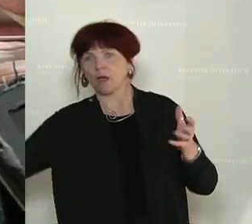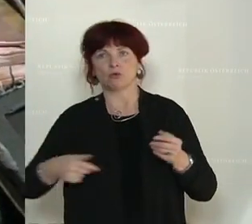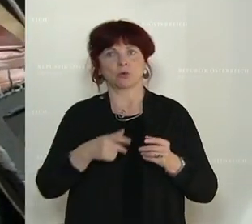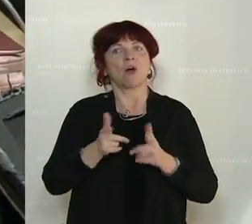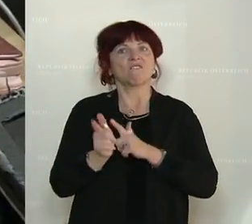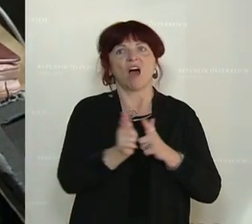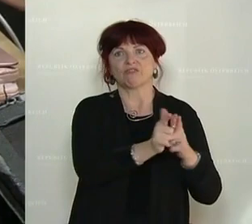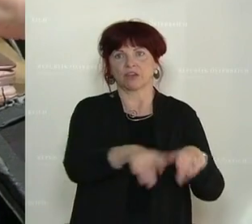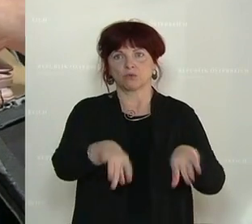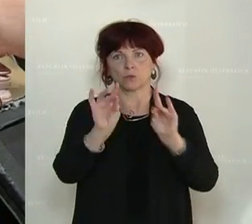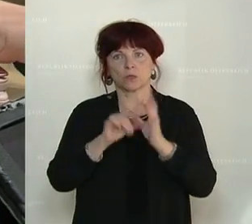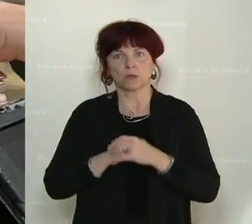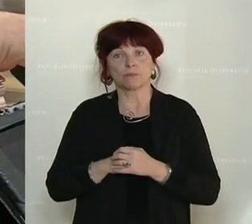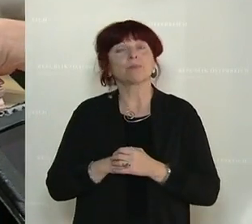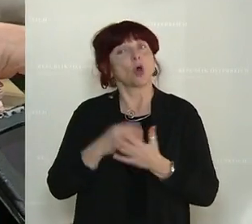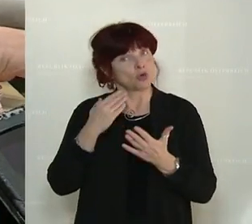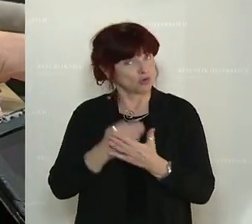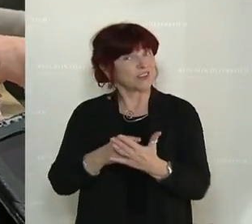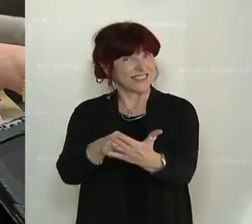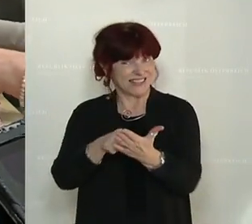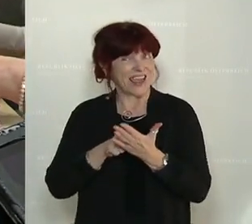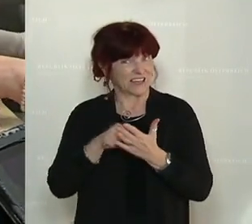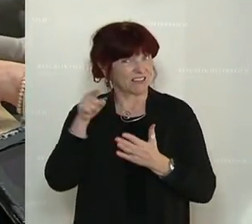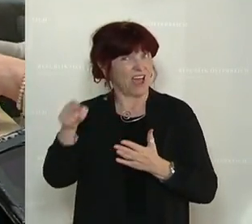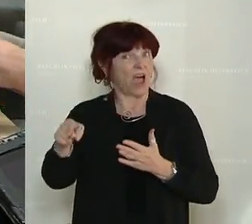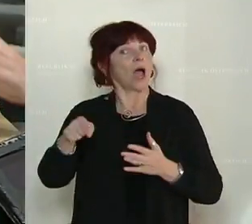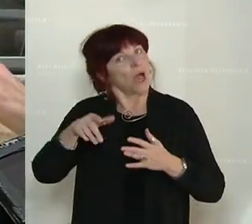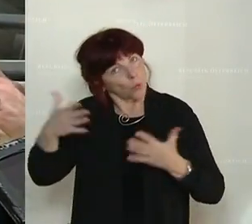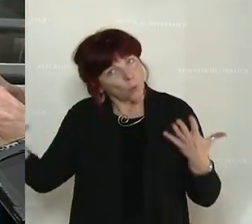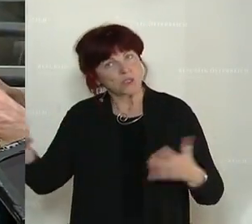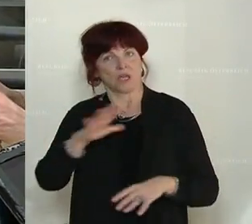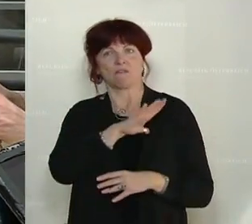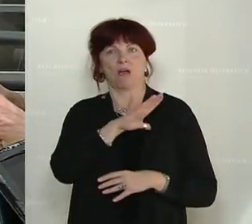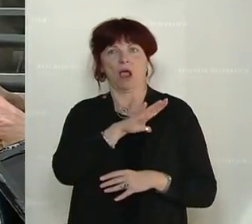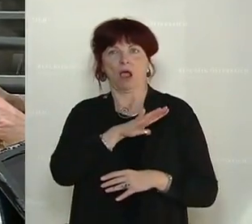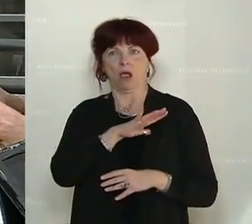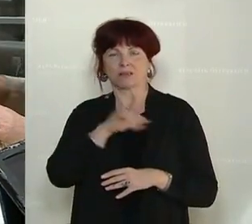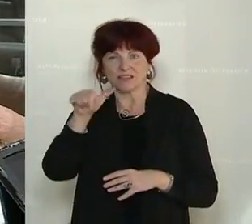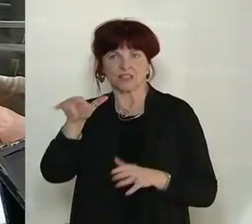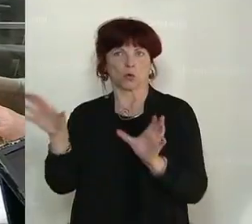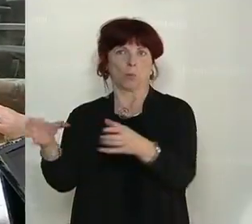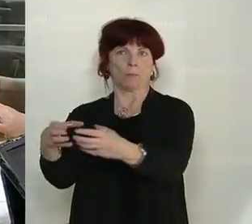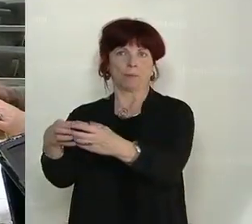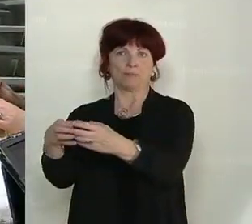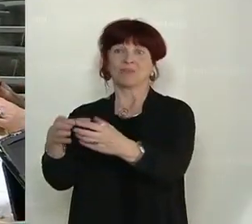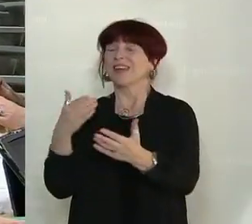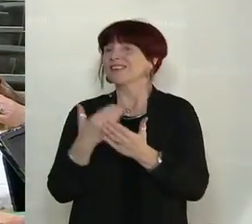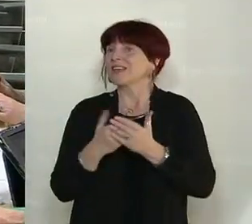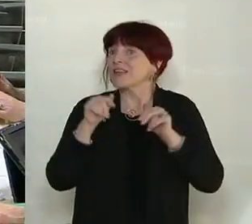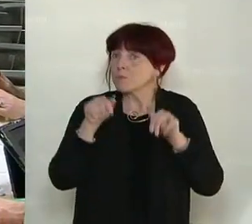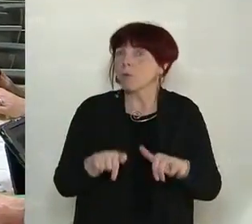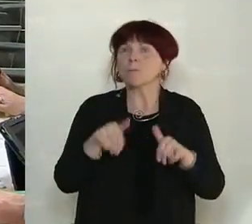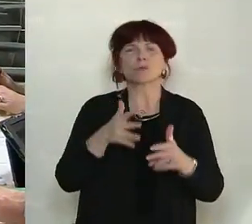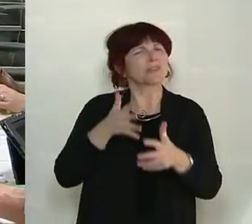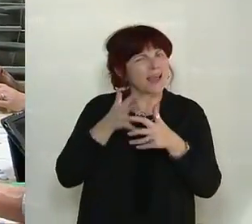das Gefahrenpotenzial hin, das von dieser Szene ausgeht. Deshalb ist es auch dringend notwendig, hier konkret und